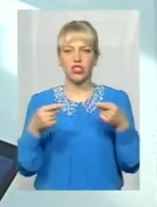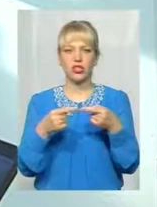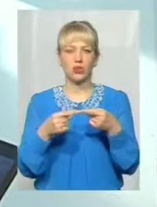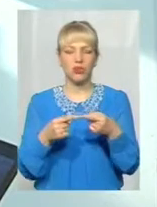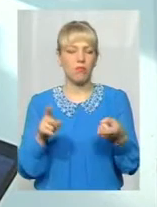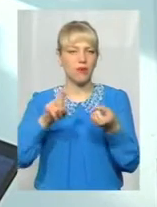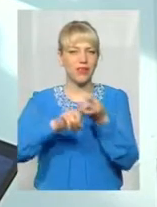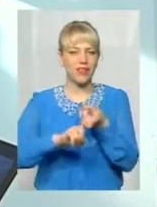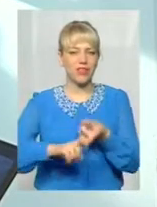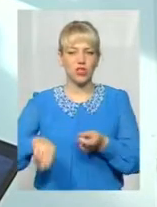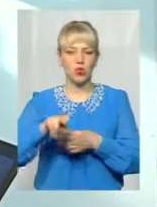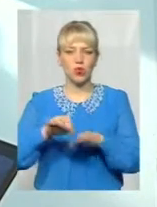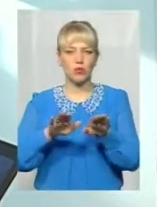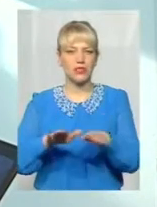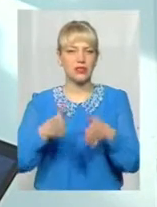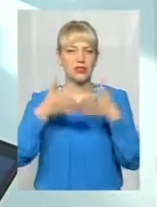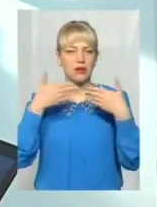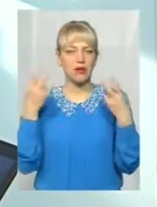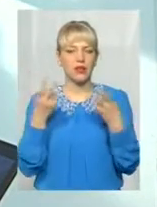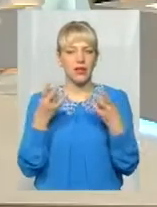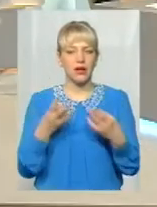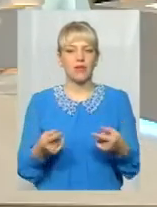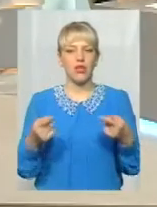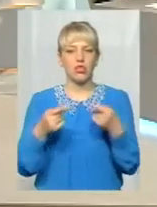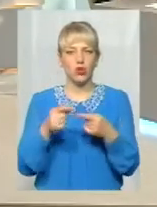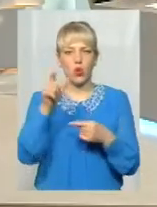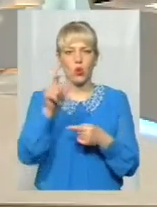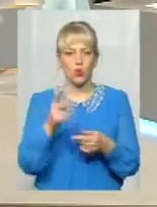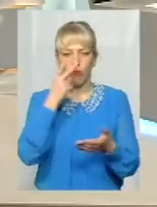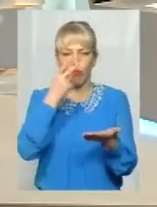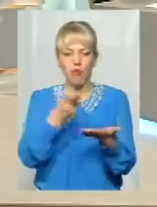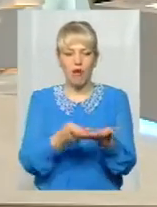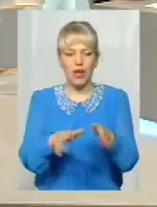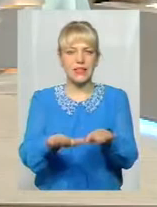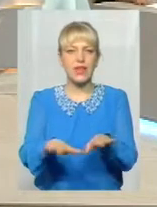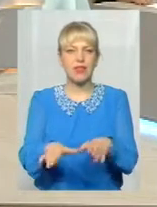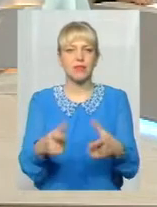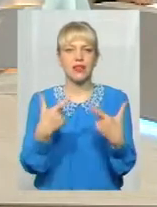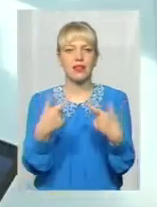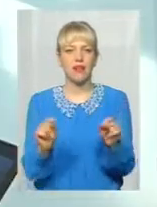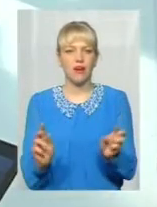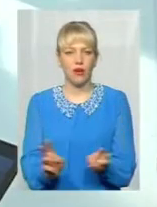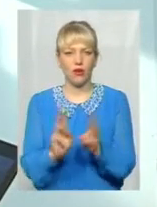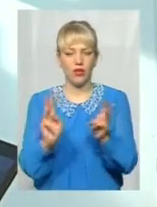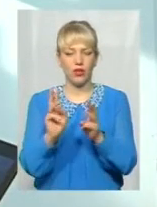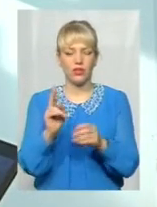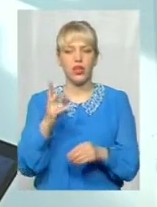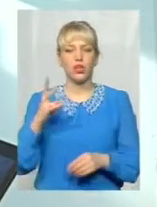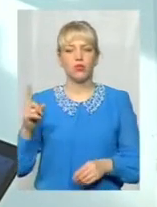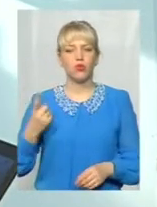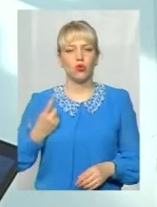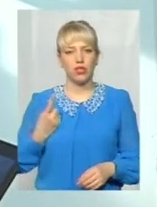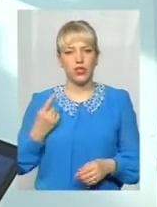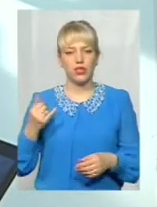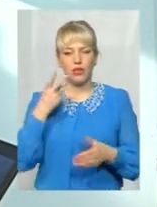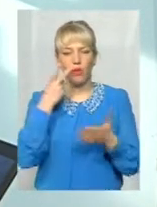тому треба мати контактну особу, яка би на місці вже показала. Дочекалася там. Так, дочекалася і показала, де це пожежа, щоб можна